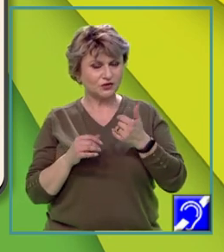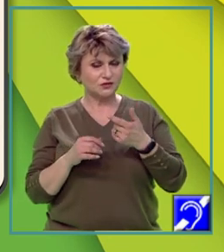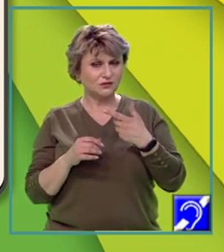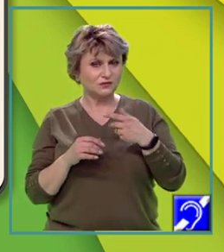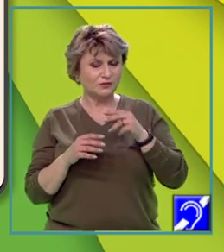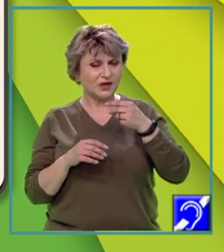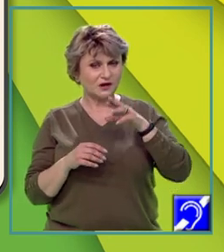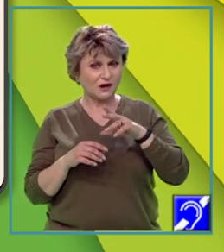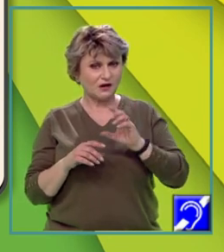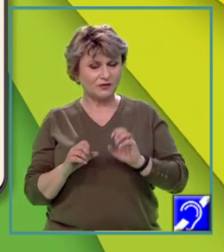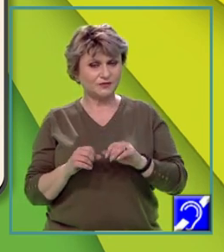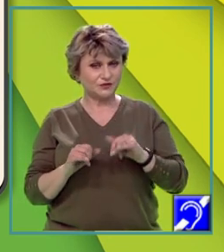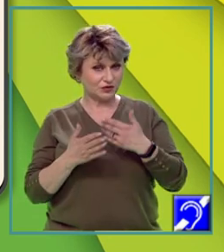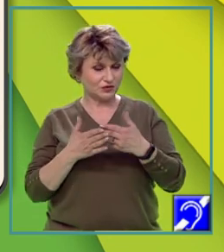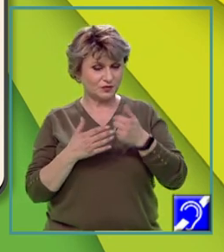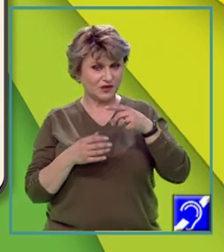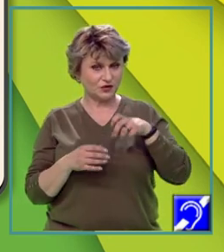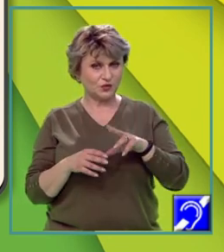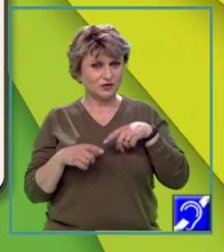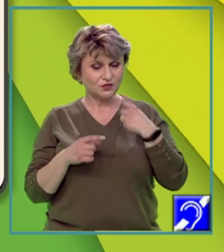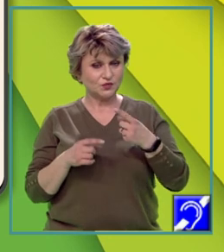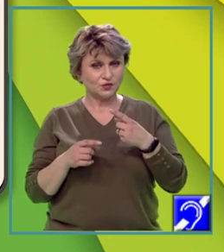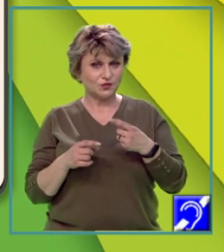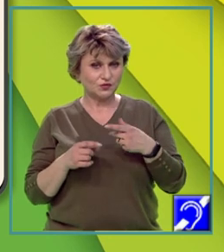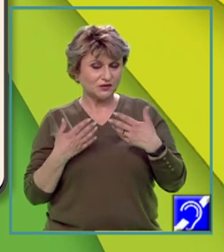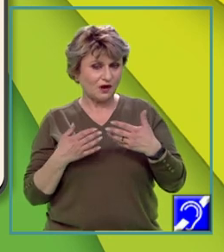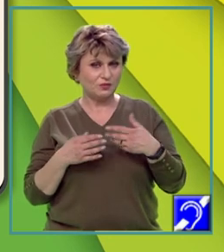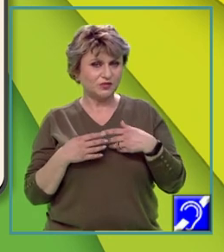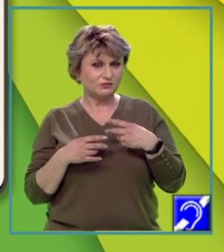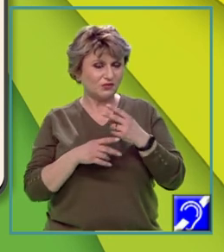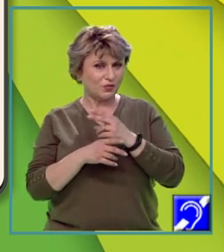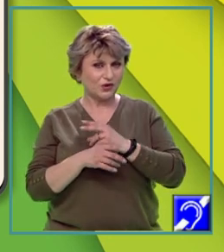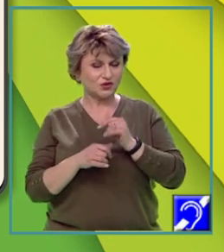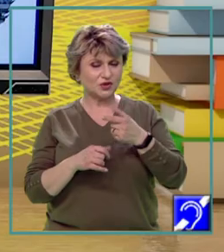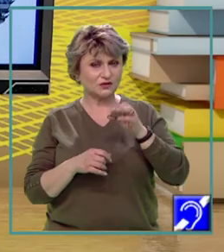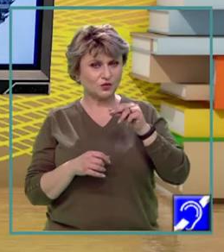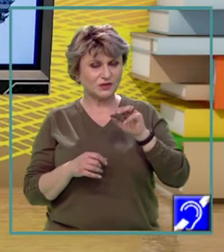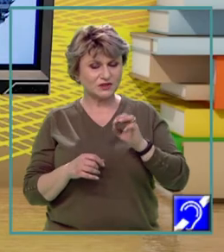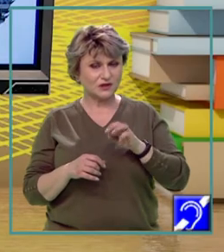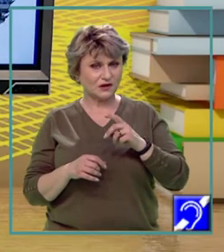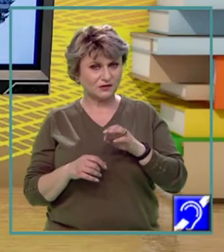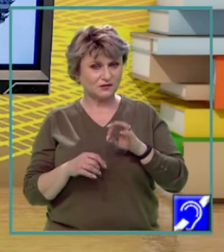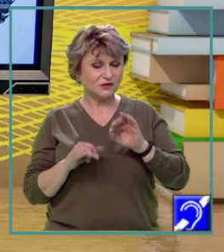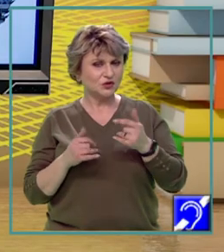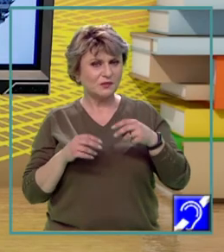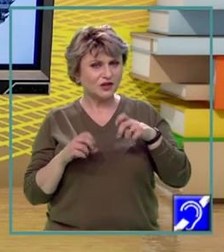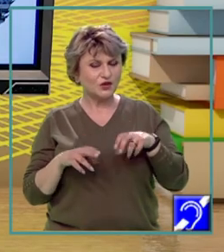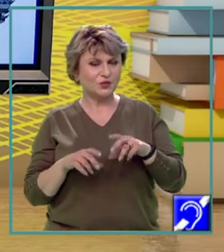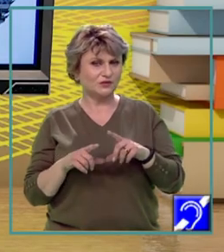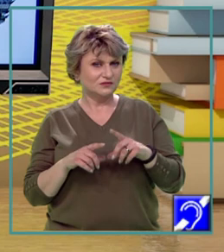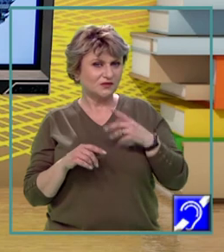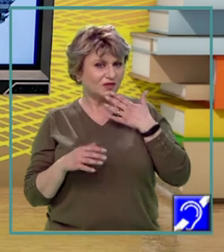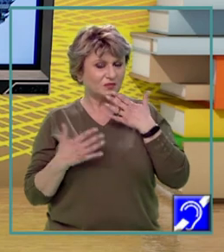minerale. Acest tip de mediu este unul slab populat și antropizat. Mediul temperat oceanic